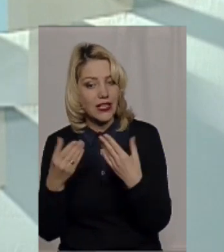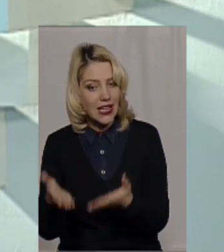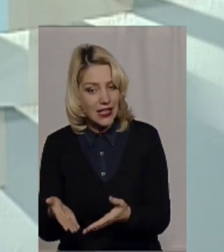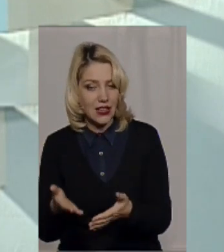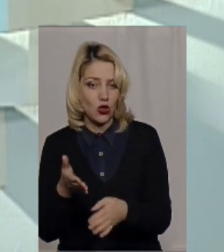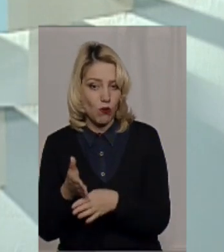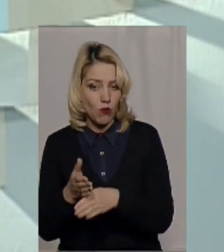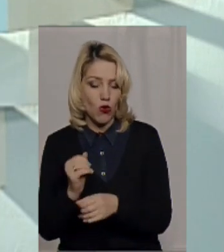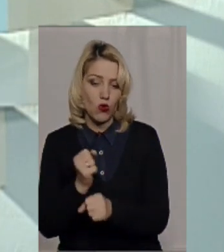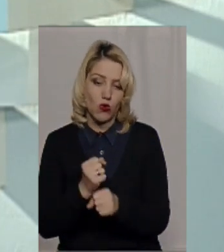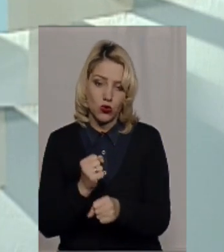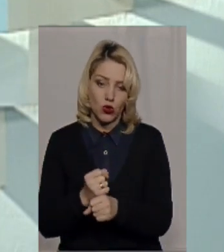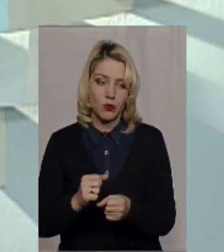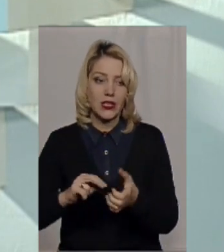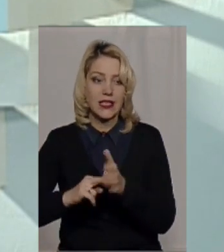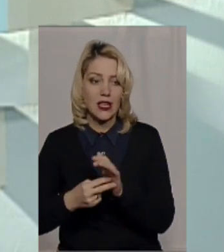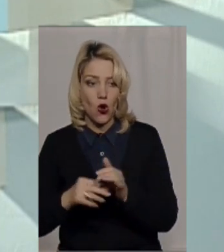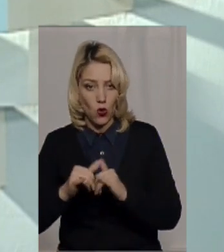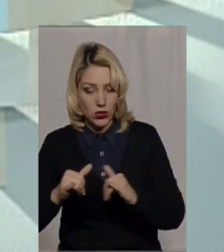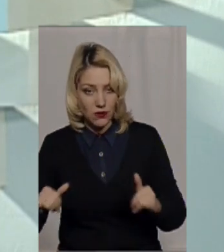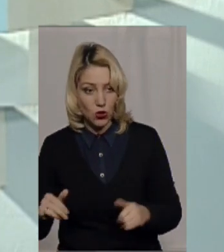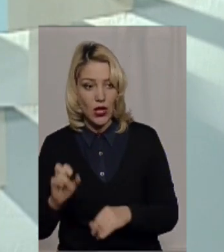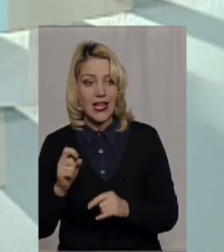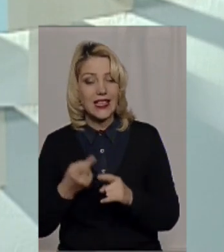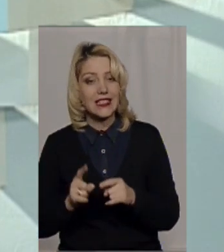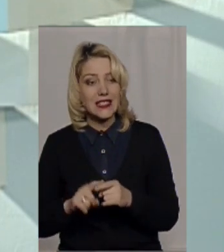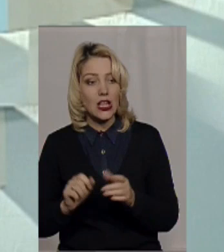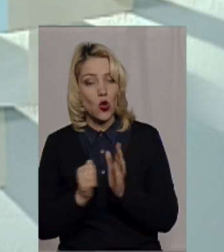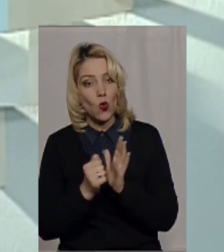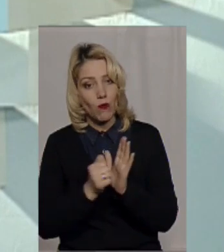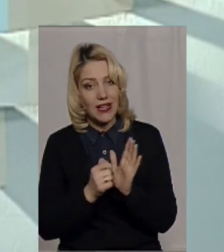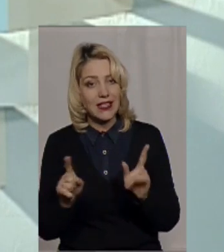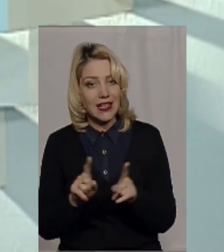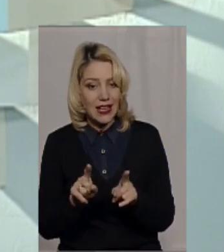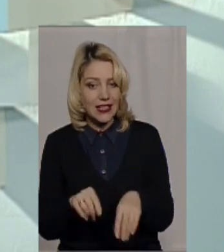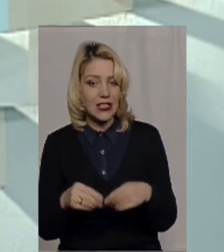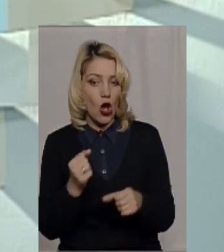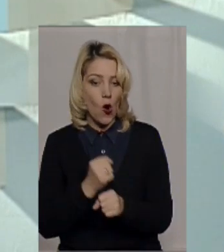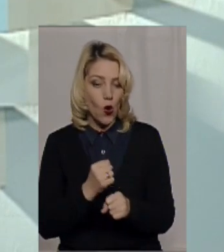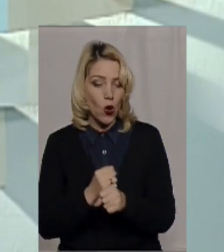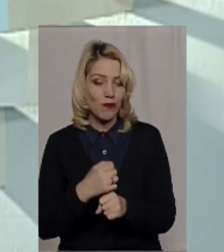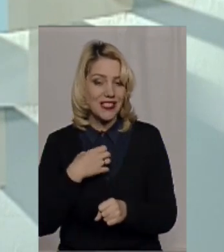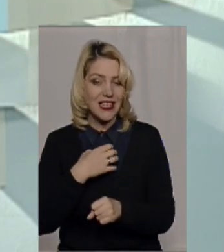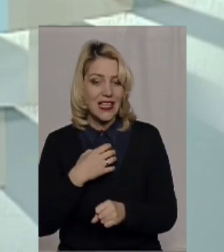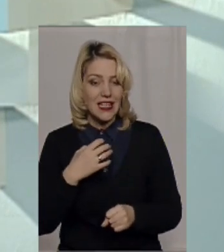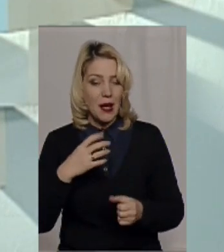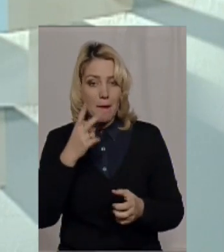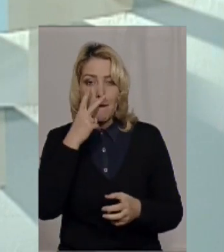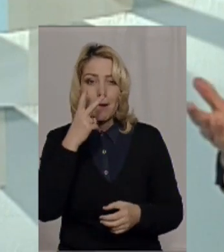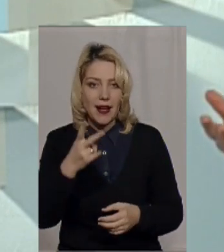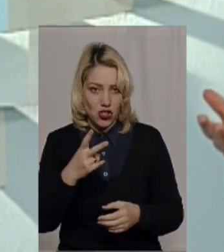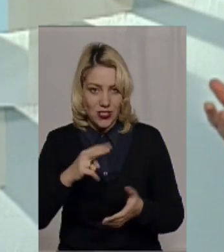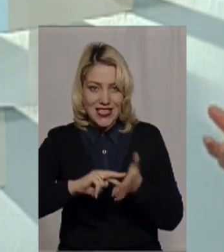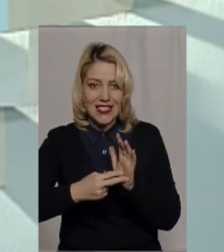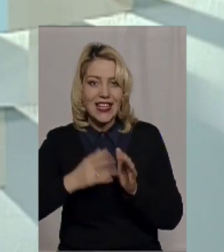стратегії розвитку. І це документ, який робить стратегічне бачення. Куди ми